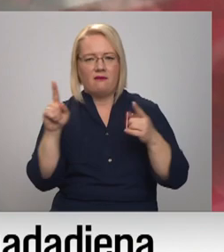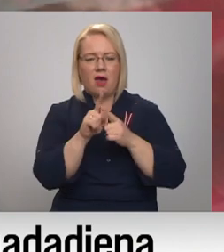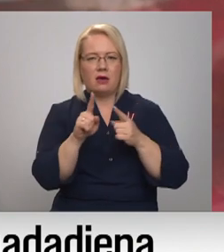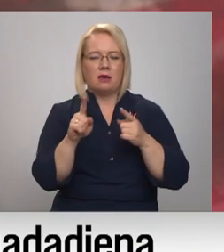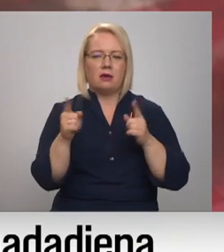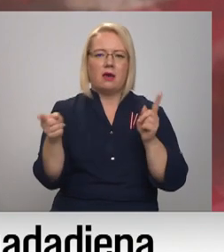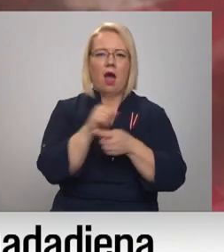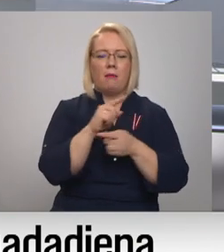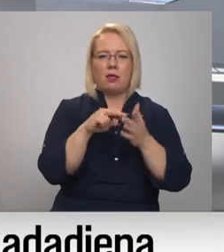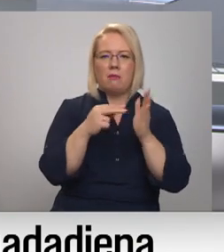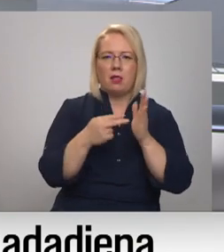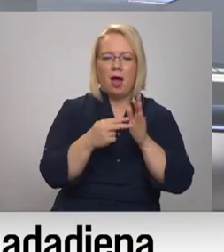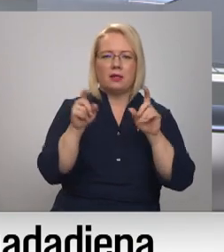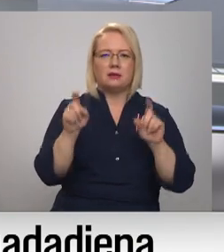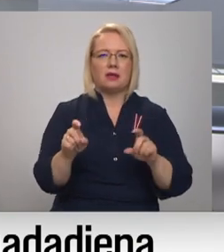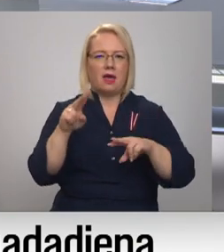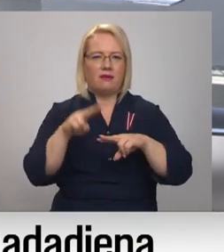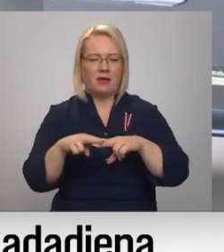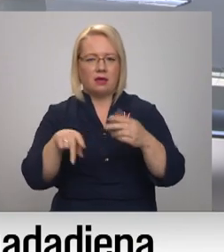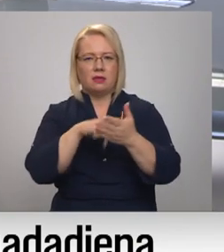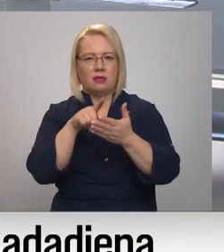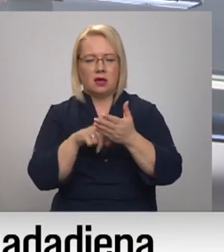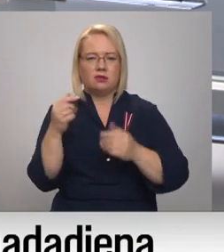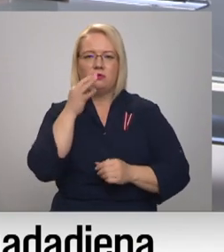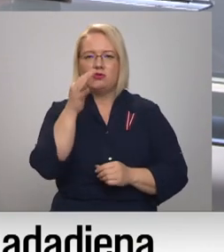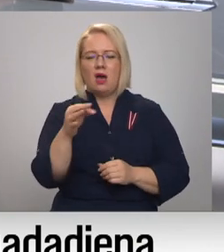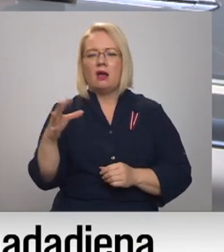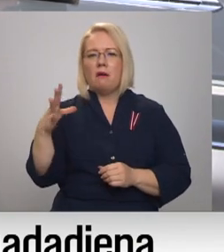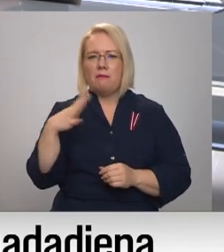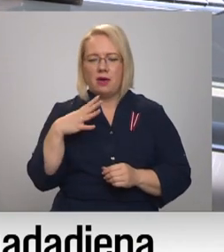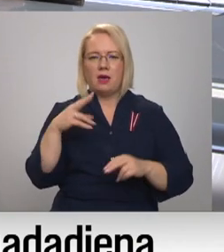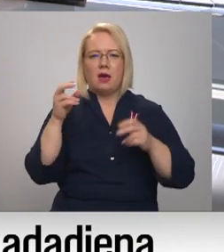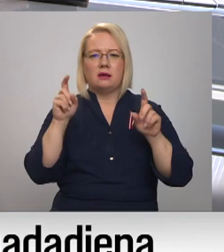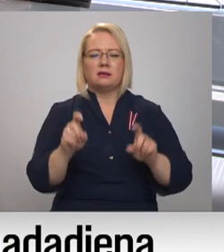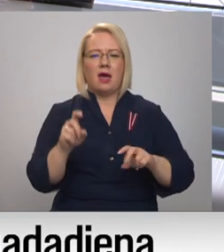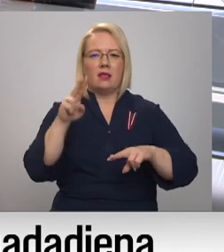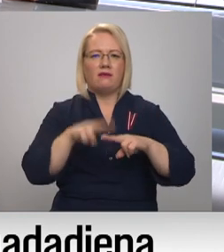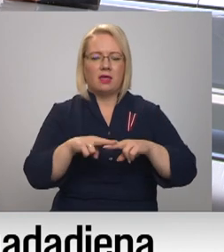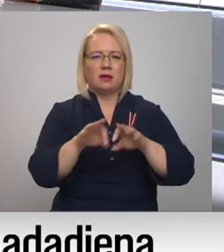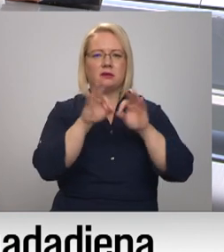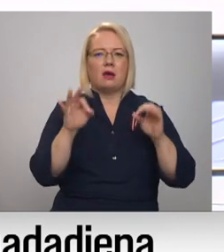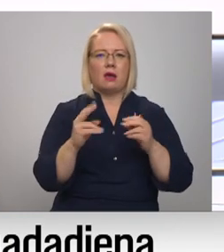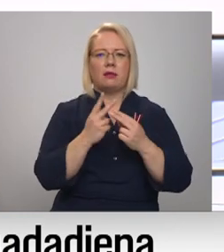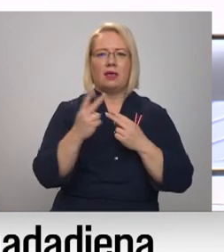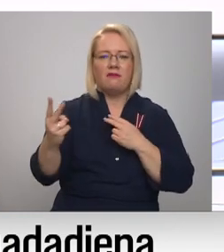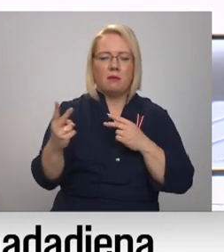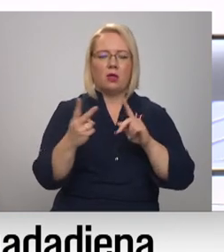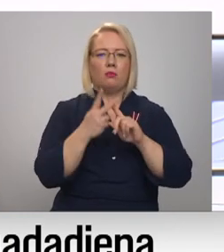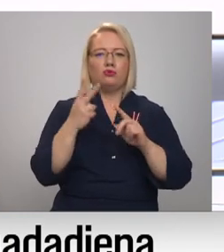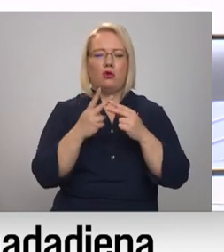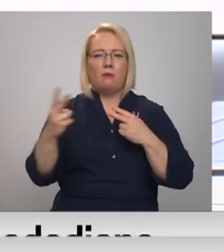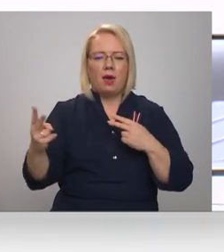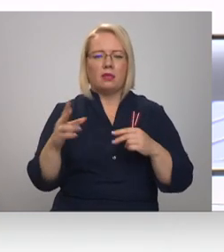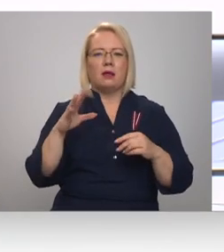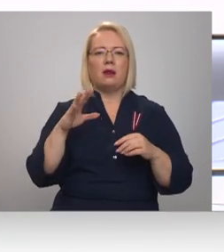bijis plānis, ēdvietas un grafiki? Jāpārzīmē bija un vairākas reizes, kā mēs zinām, sākām ar pusotru metru pēc tam